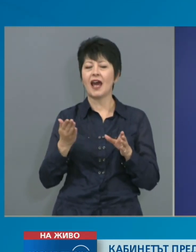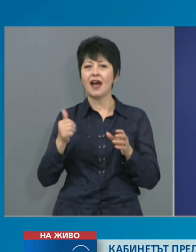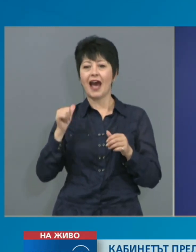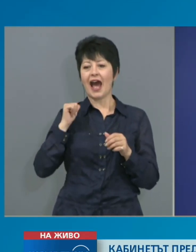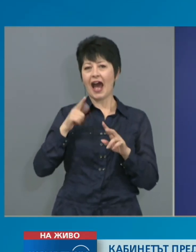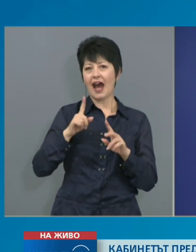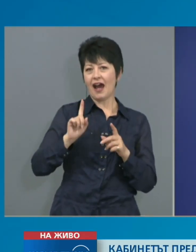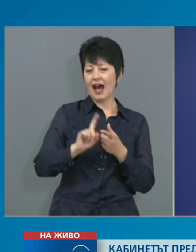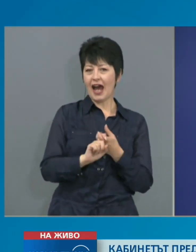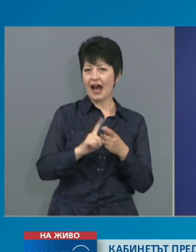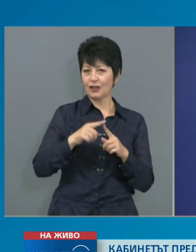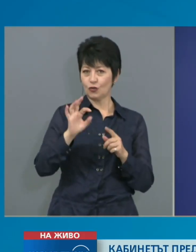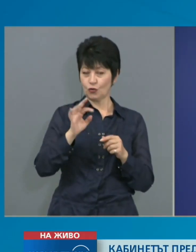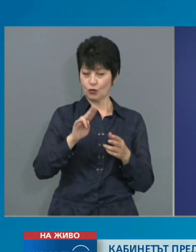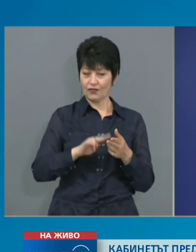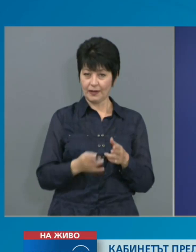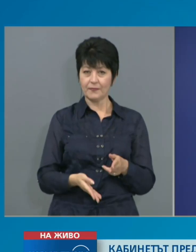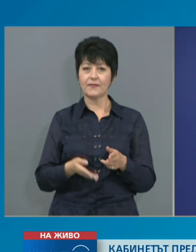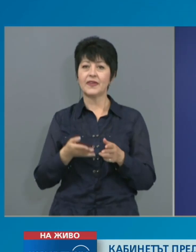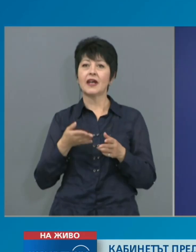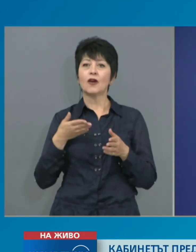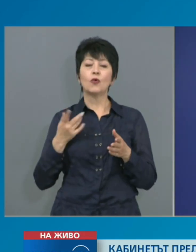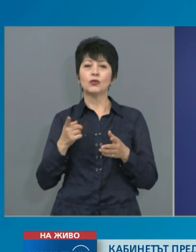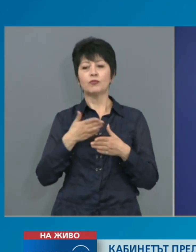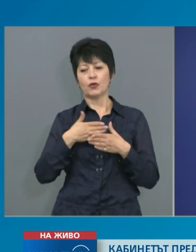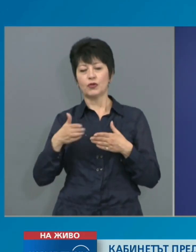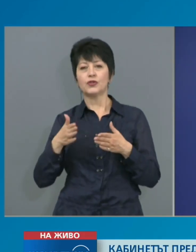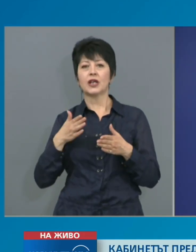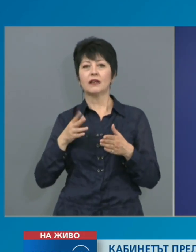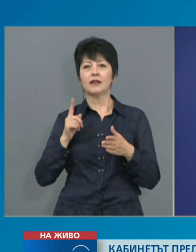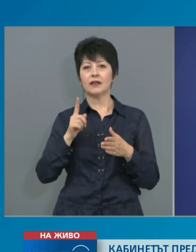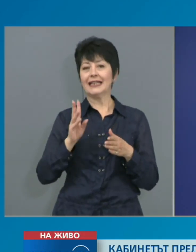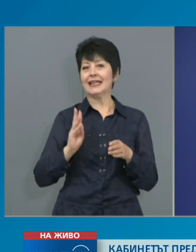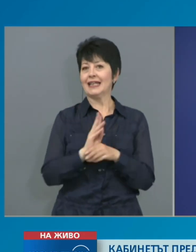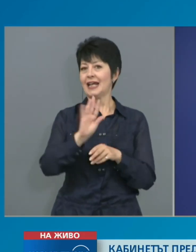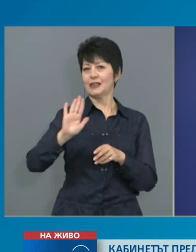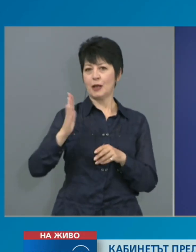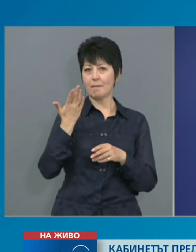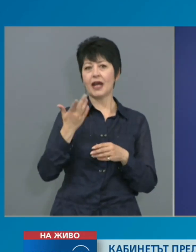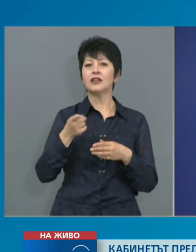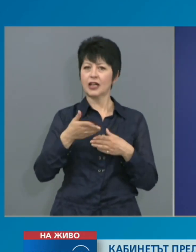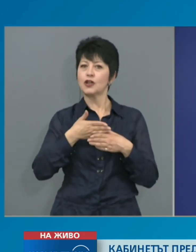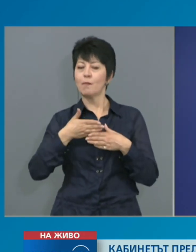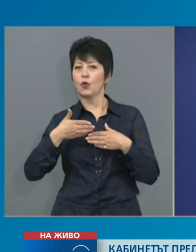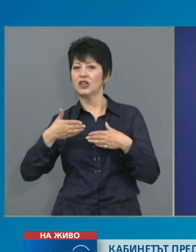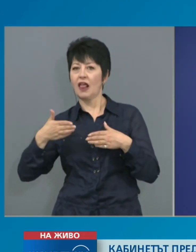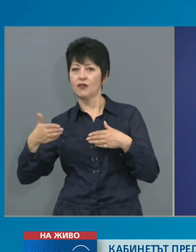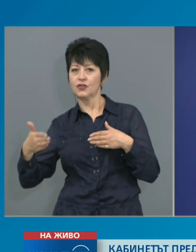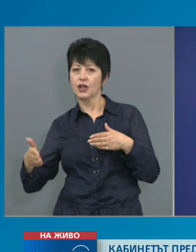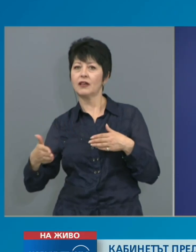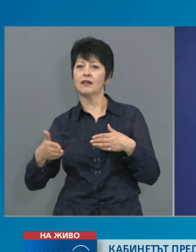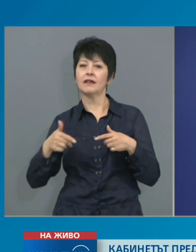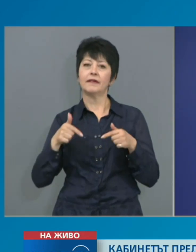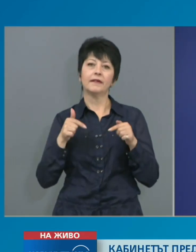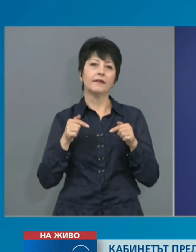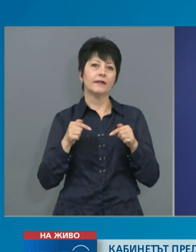трябвало да приключат благоприятното си действие към 13 май да бъдат продължени с този